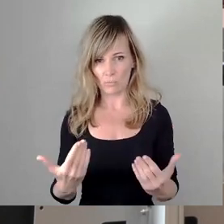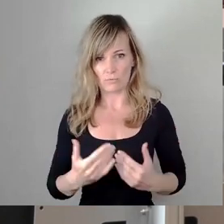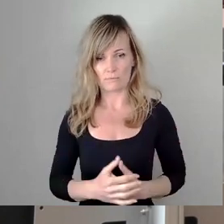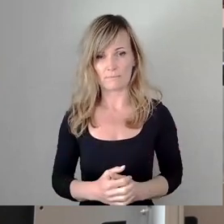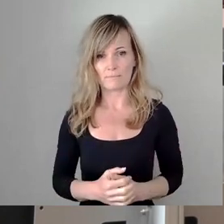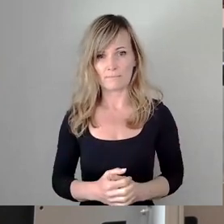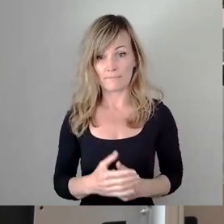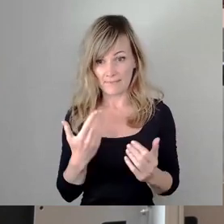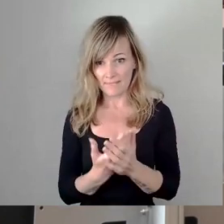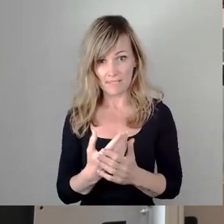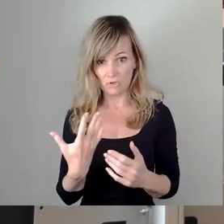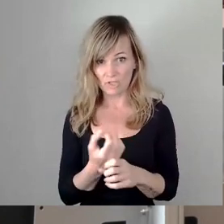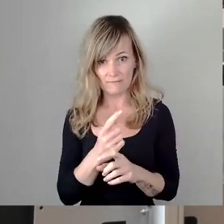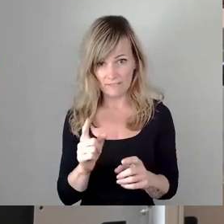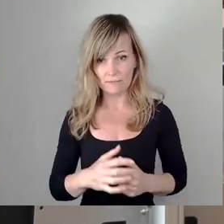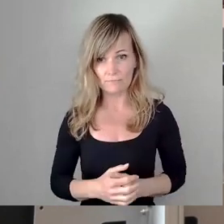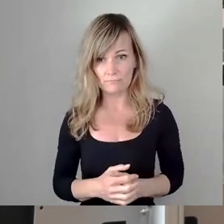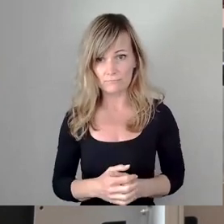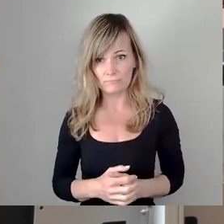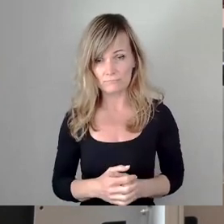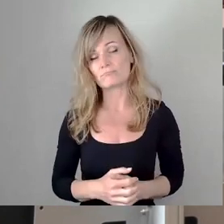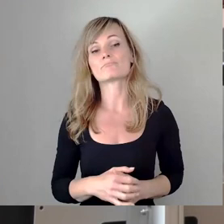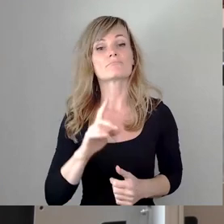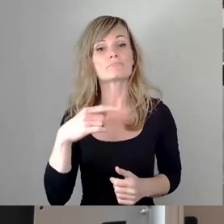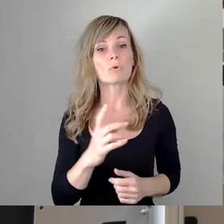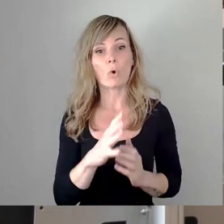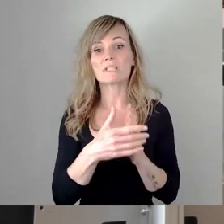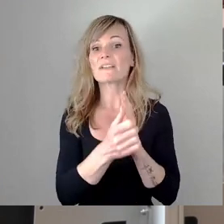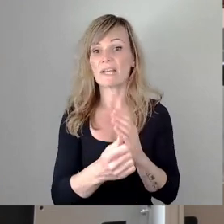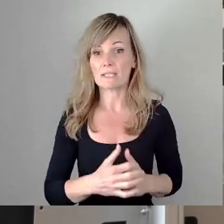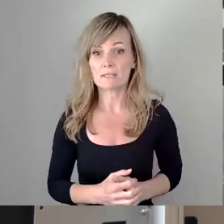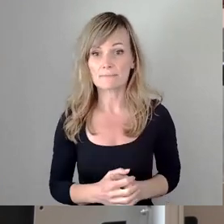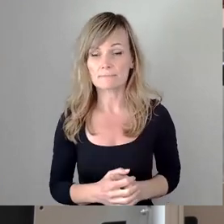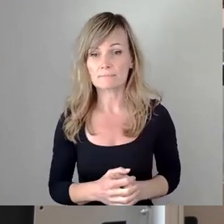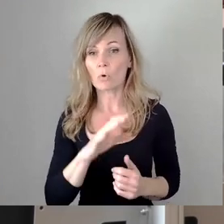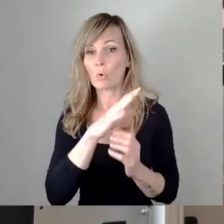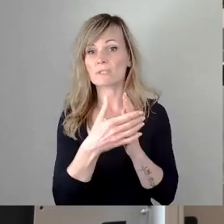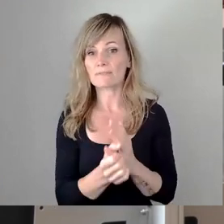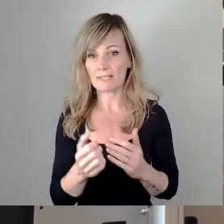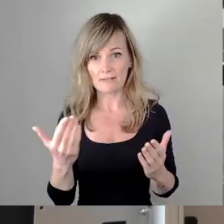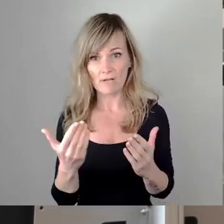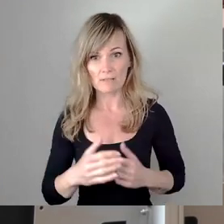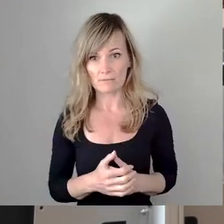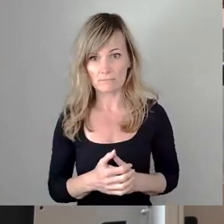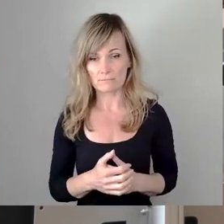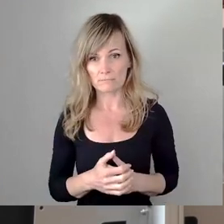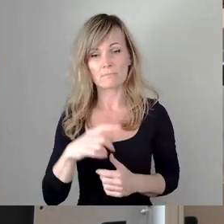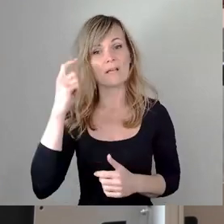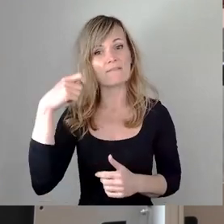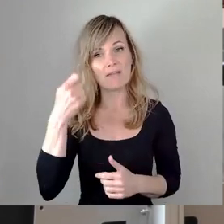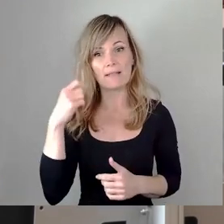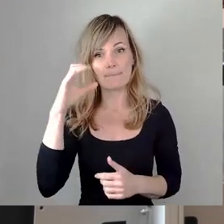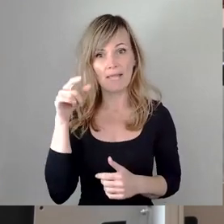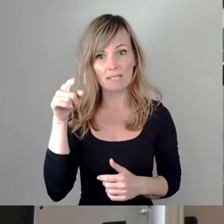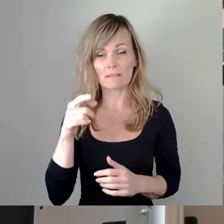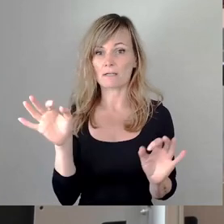nicht gelingt, hat man eine Konsequenz und diese Konsequenz ist die Gefährdung der Filmnächte. Das ist keine politische